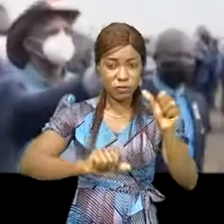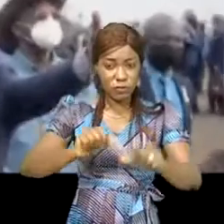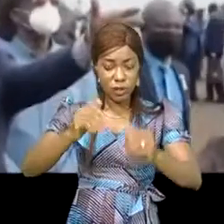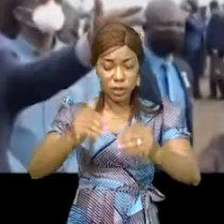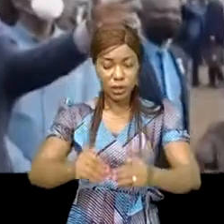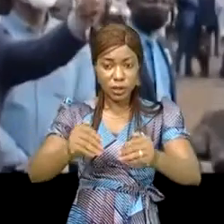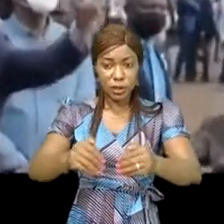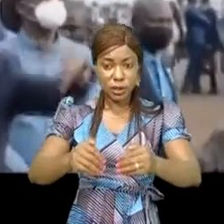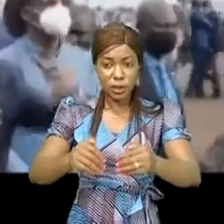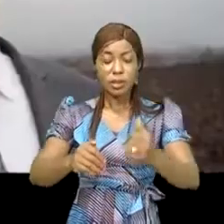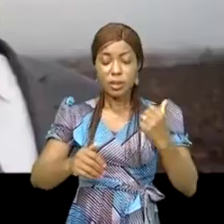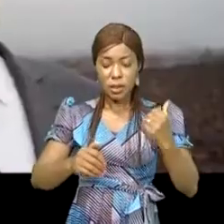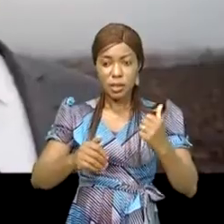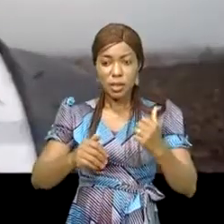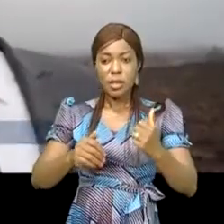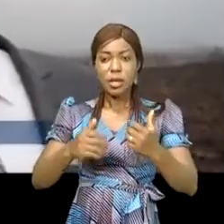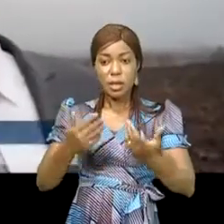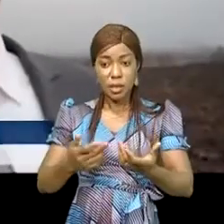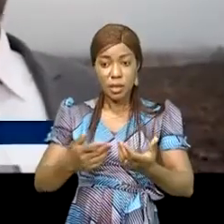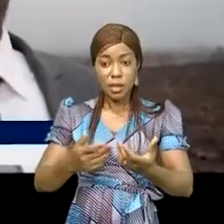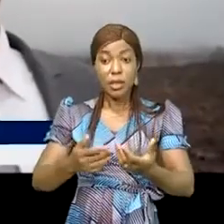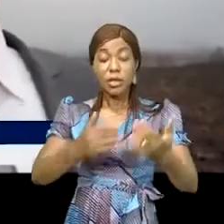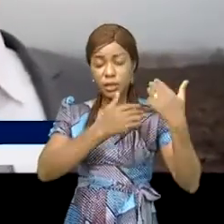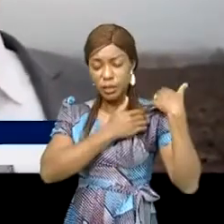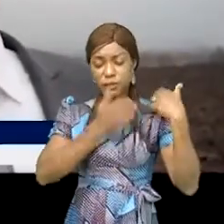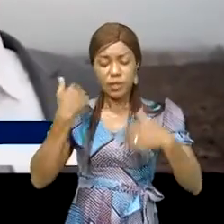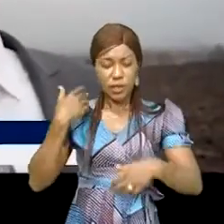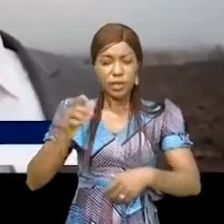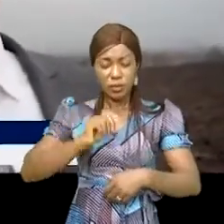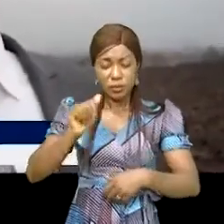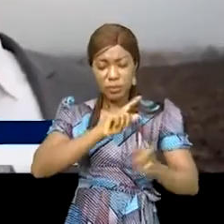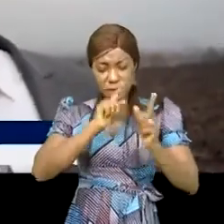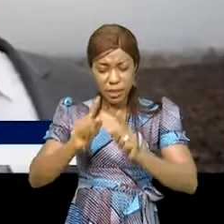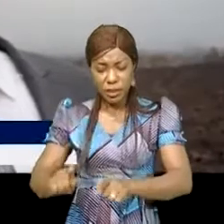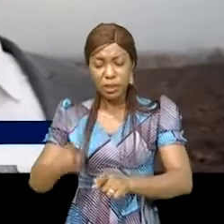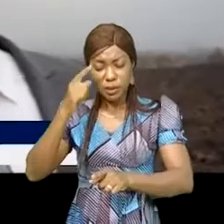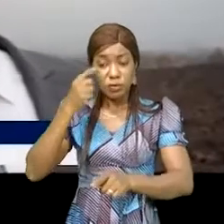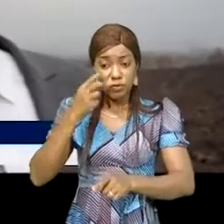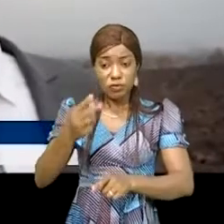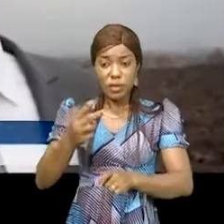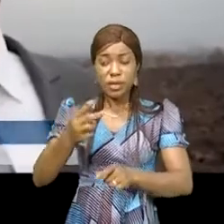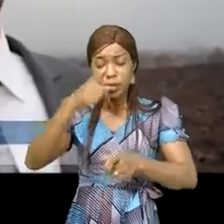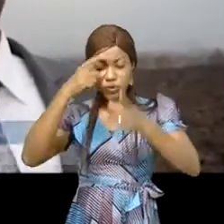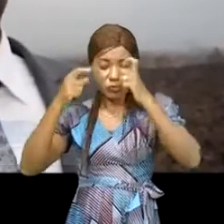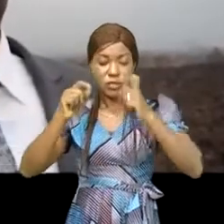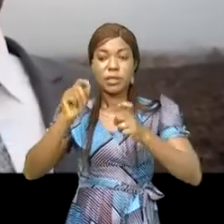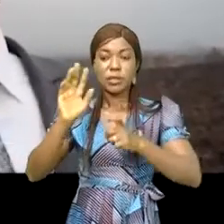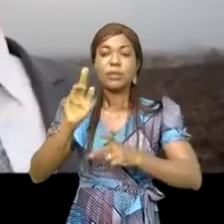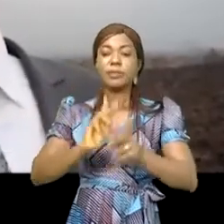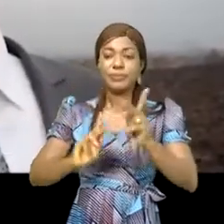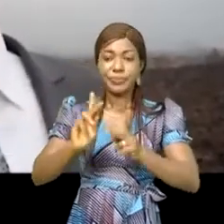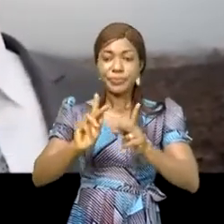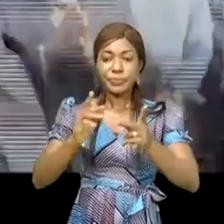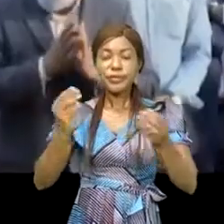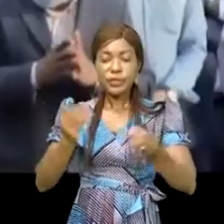Je veux que le chef de l'État vienne lui-même voir la souffrance de son peuple, il a applaudi. De toute façon, moi j'ai fait confiance au chef de l'État. C'est quelqu'un